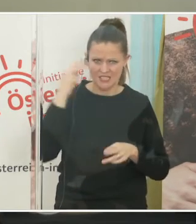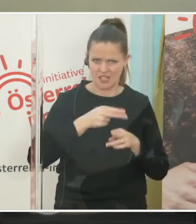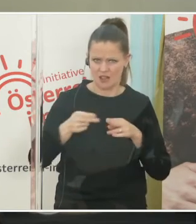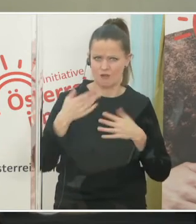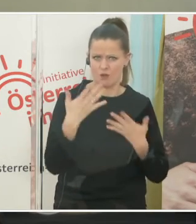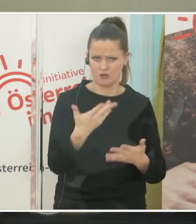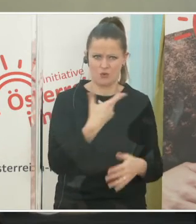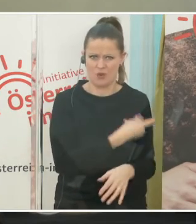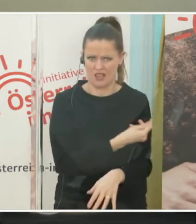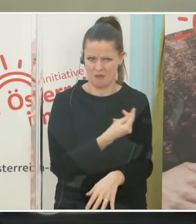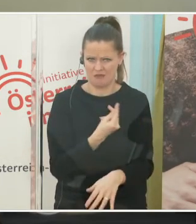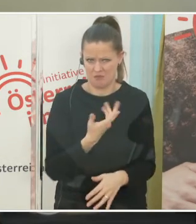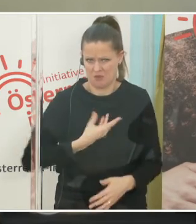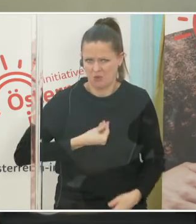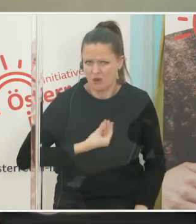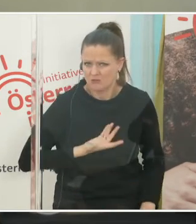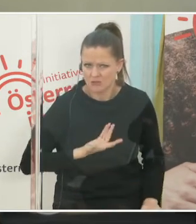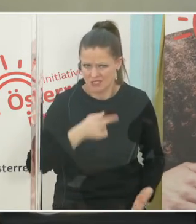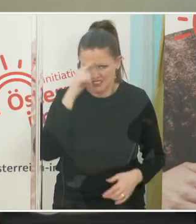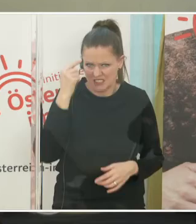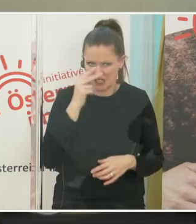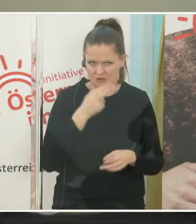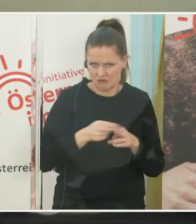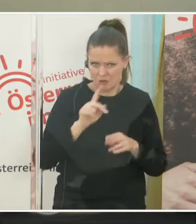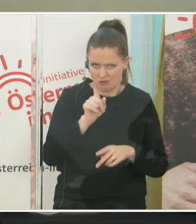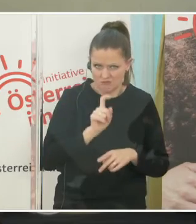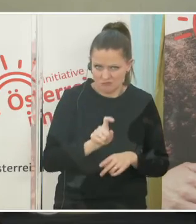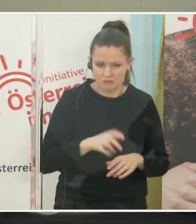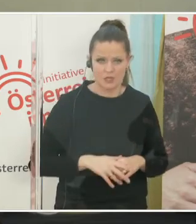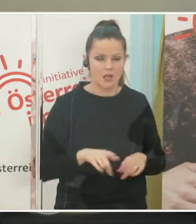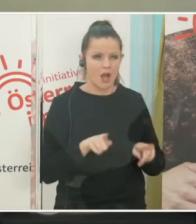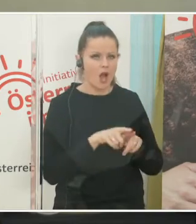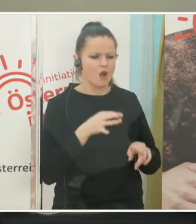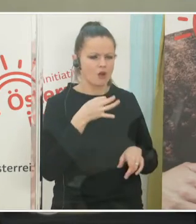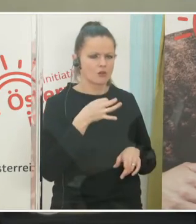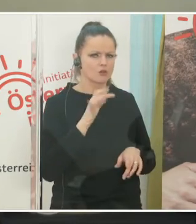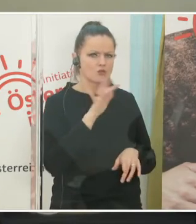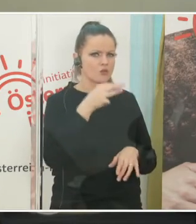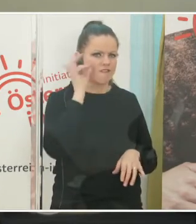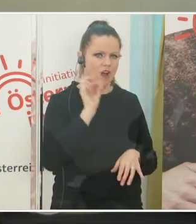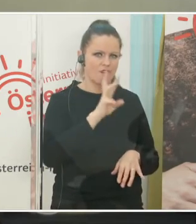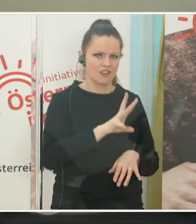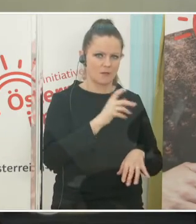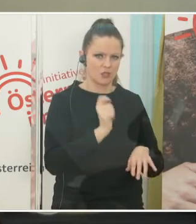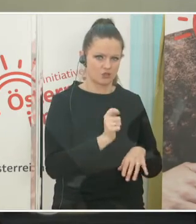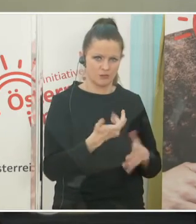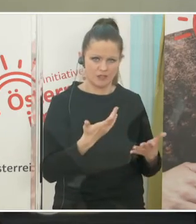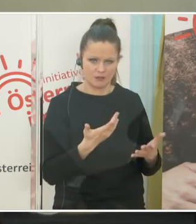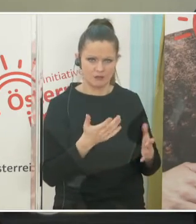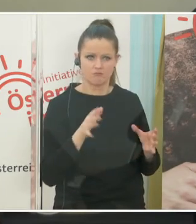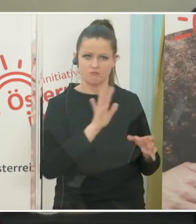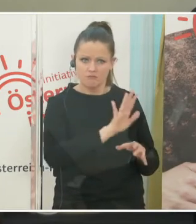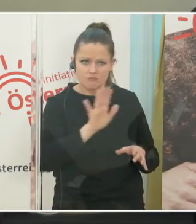sich mit so einem Impfstoff dann impfen zu lassen? Und dann hätte ich auch noch eine Nachfrage an die Frau Wiedermann-Schmidt eben mit den Kollegen. Wie sehen Sie das?